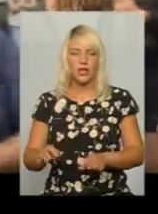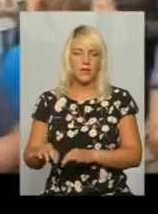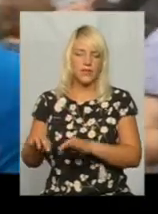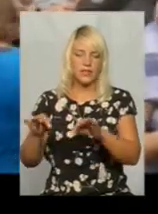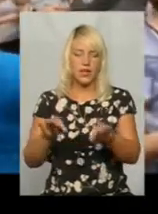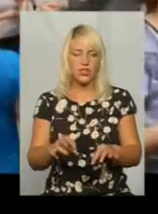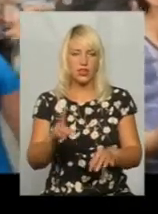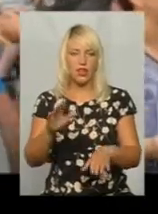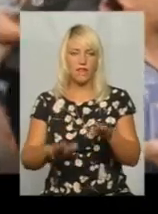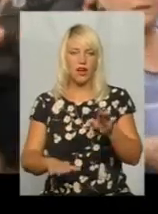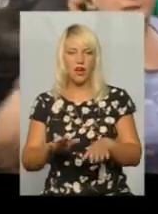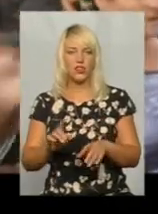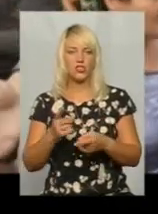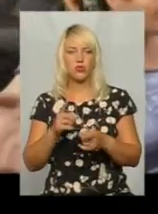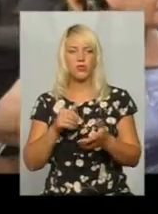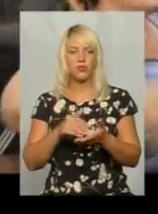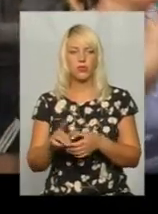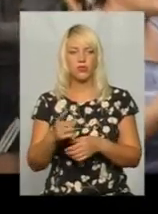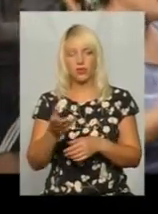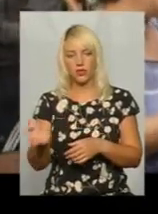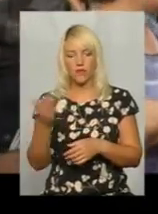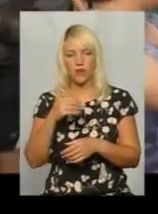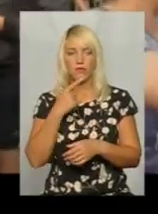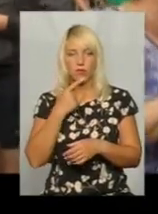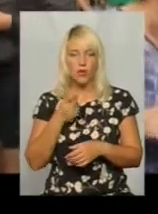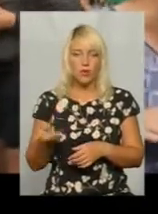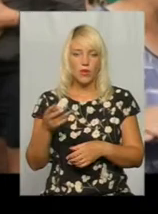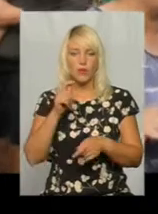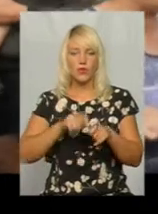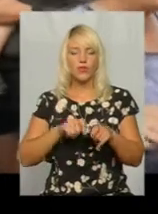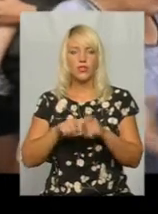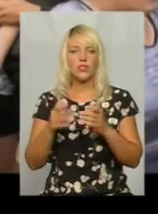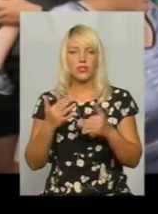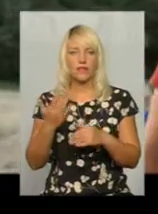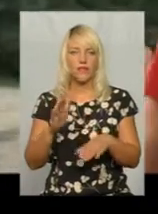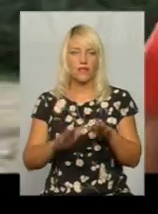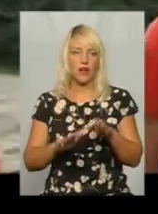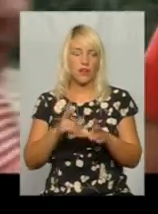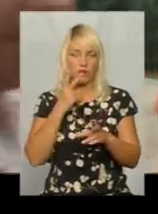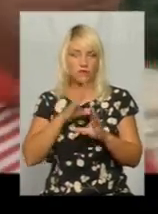везете вищі норми? І все